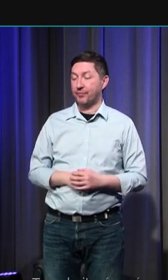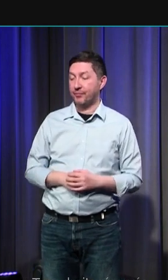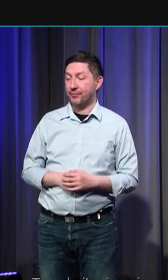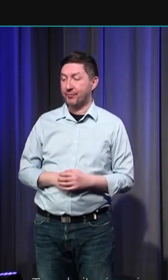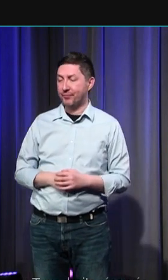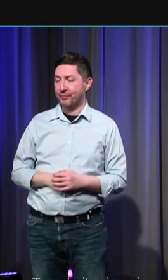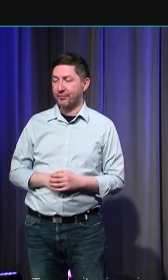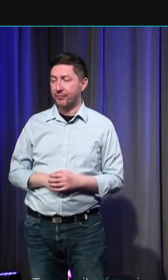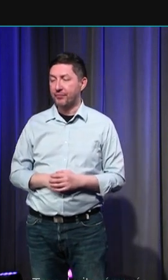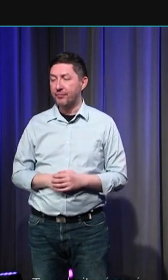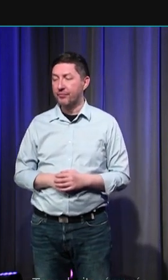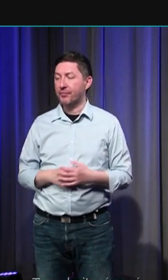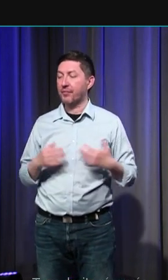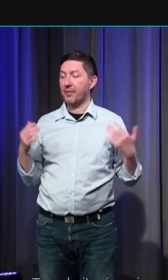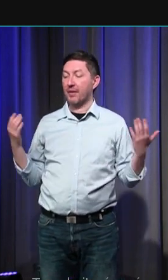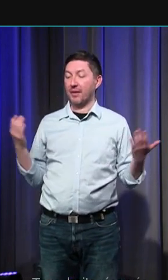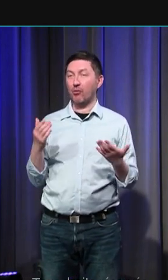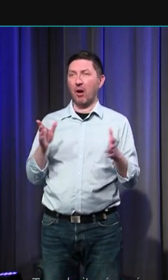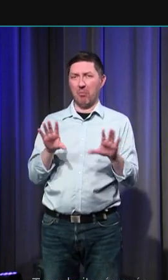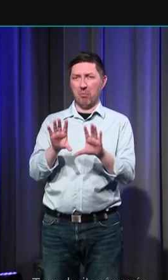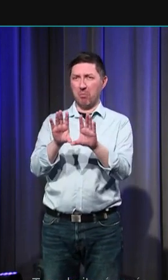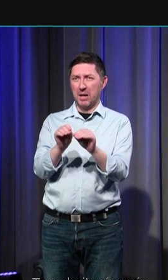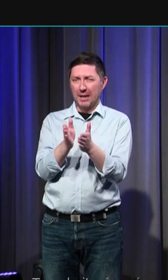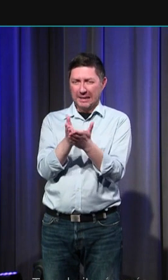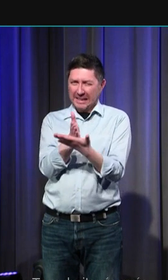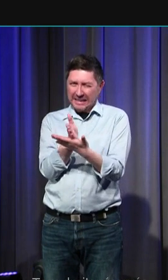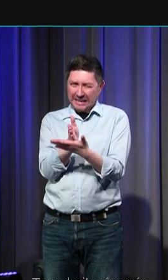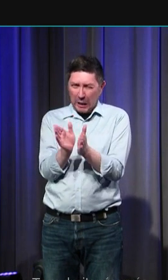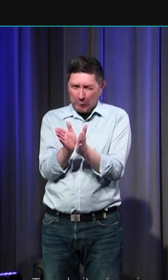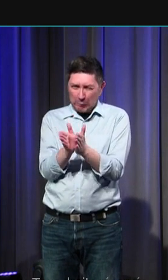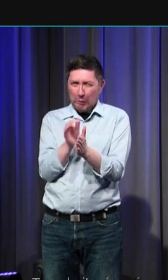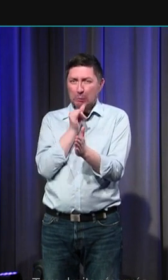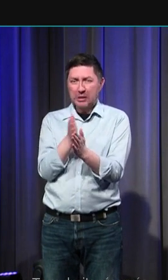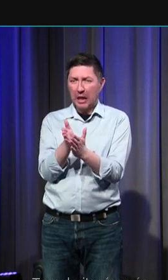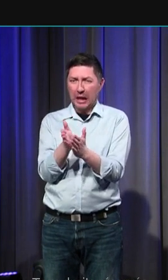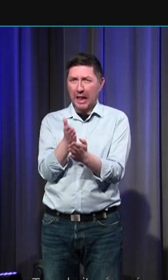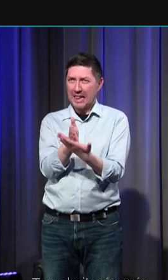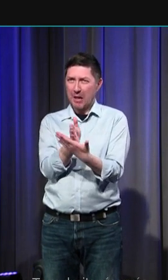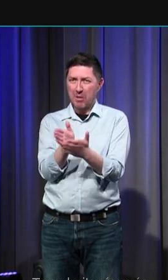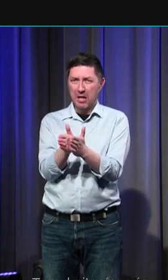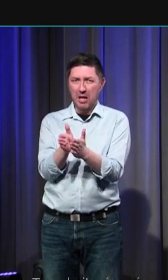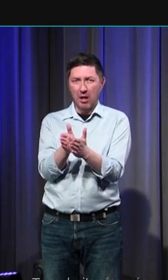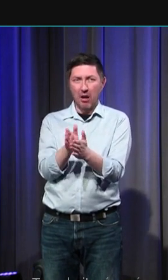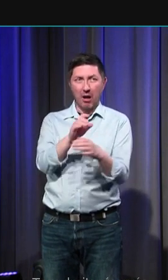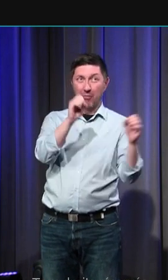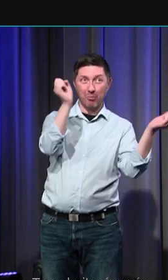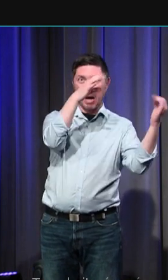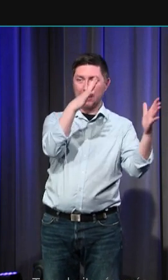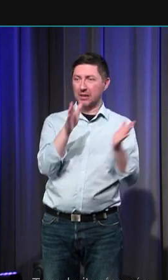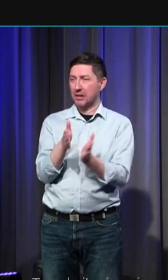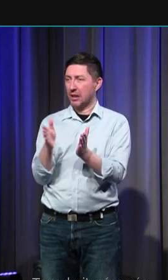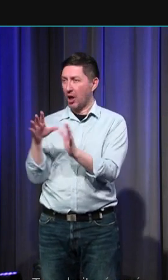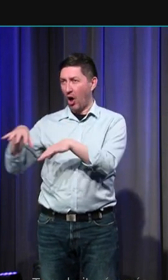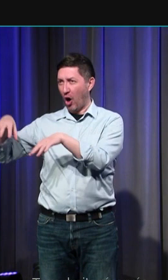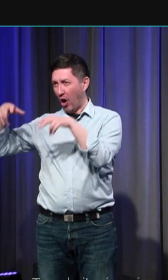limbes c'est cet endroit très resserré entre le paradis et les enfers où sont accueillis les enfants non baptisés